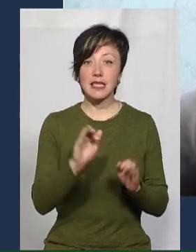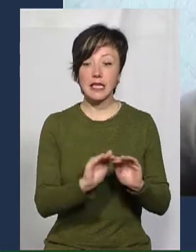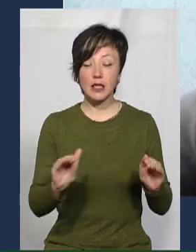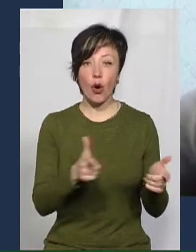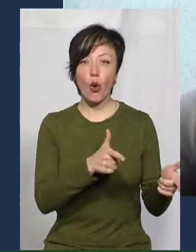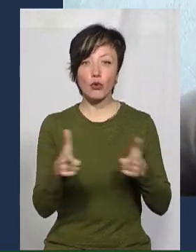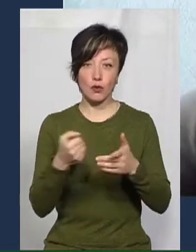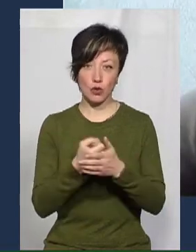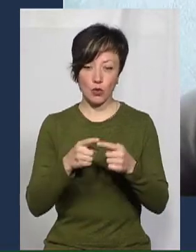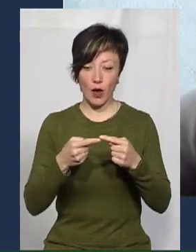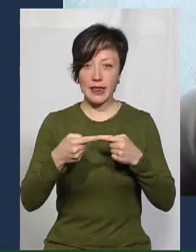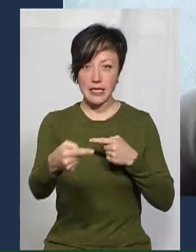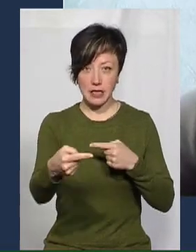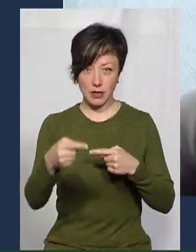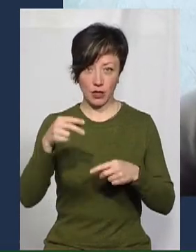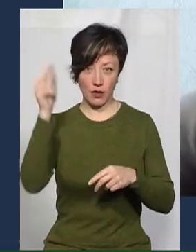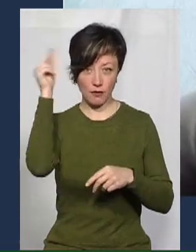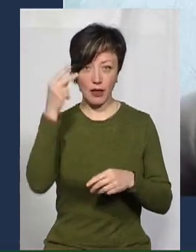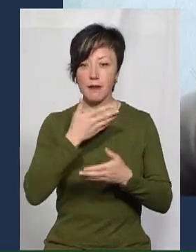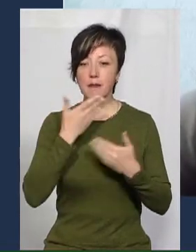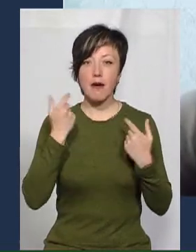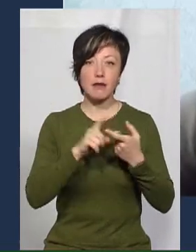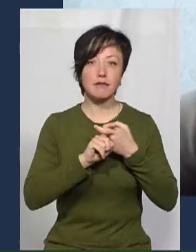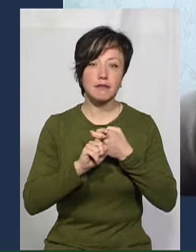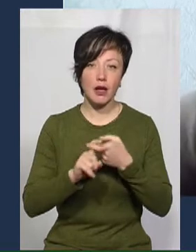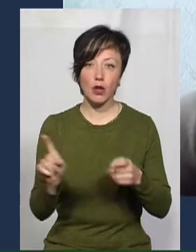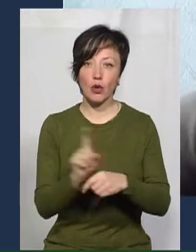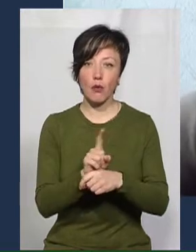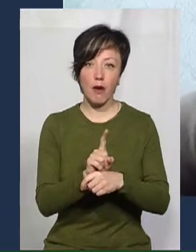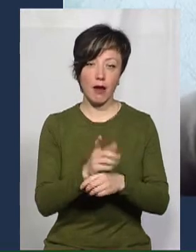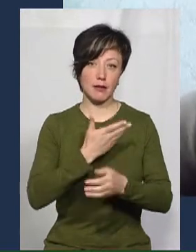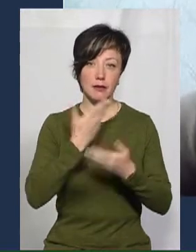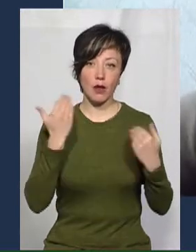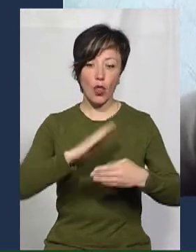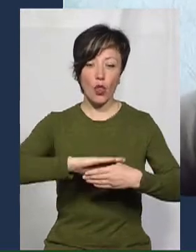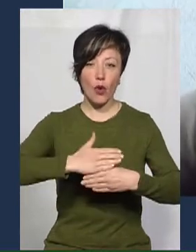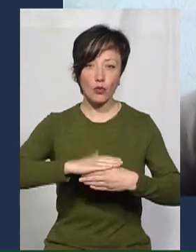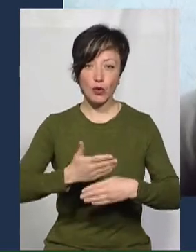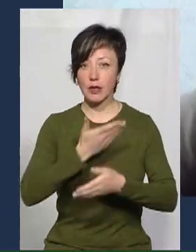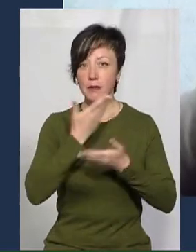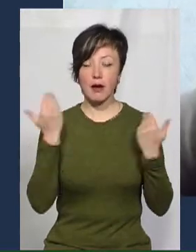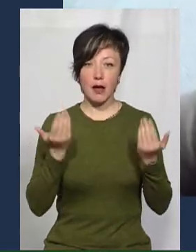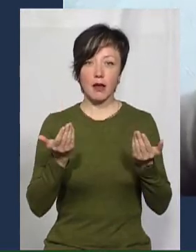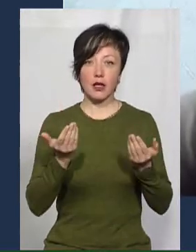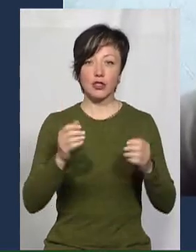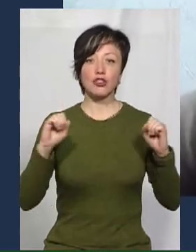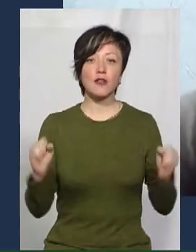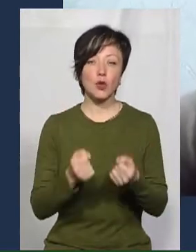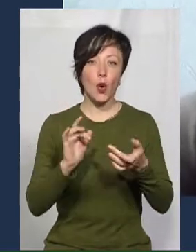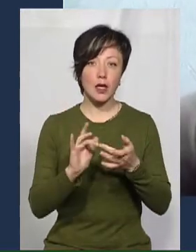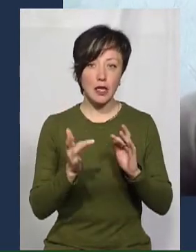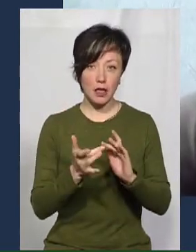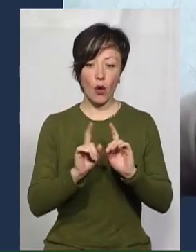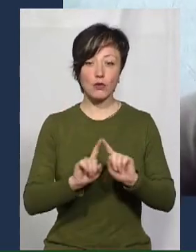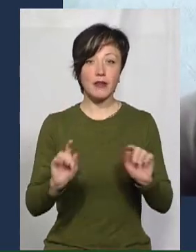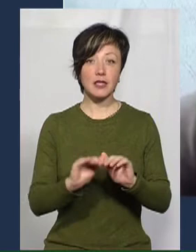дистанційного навчання, не мають засобів зв'язку, не мають нормальних ноутбуків, не мають швидкісного інтернету,